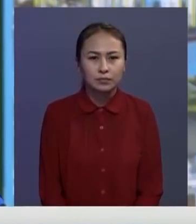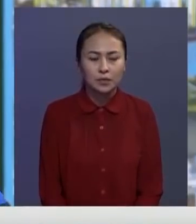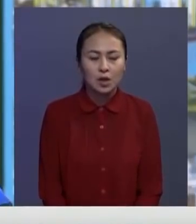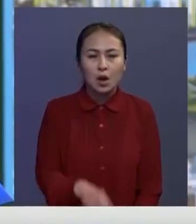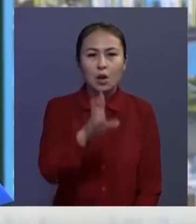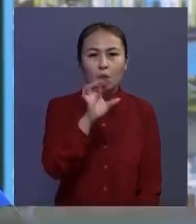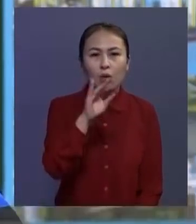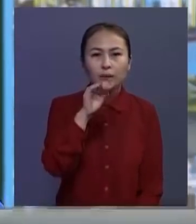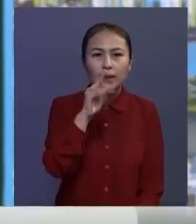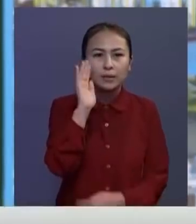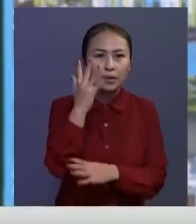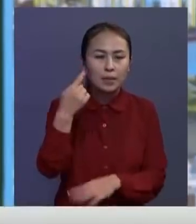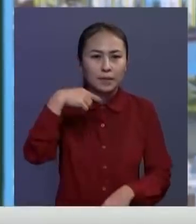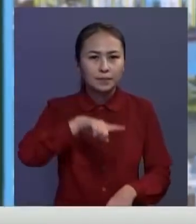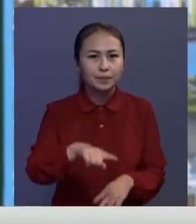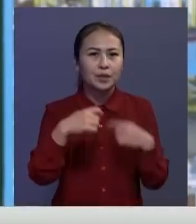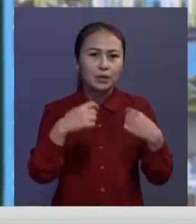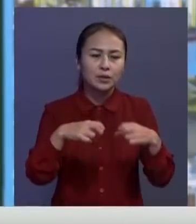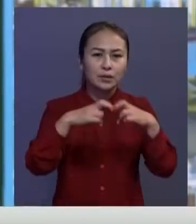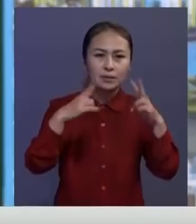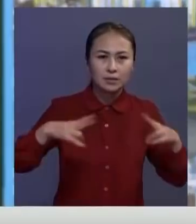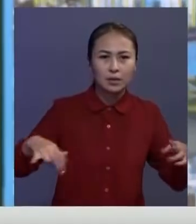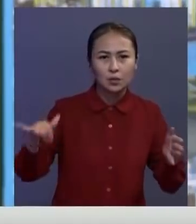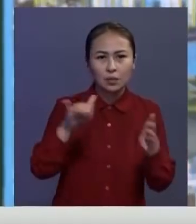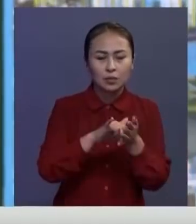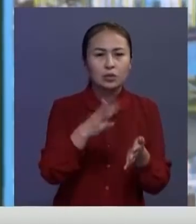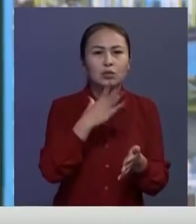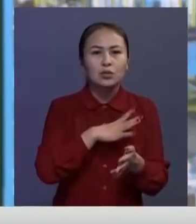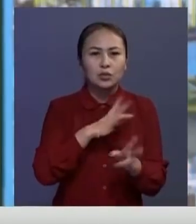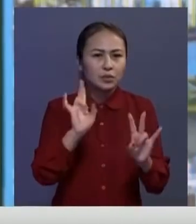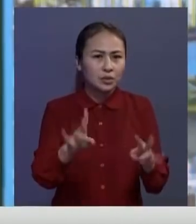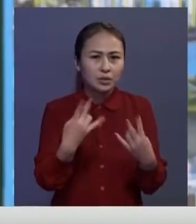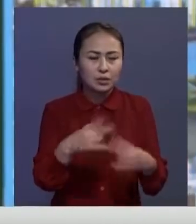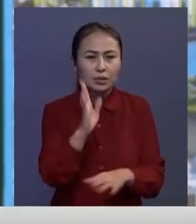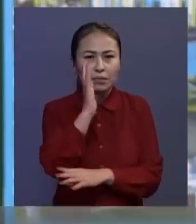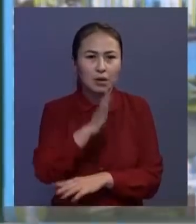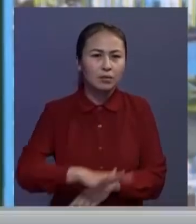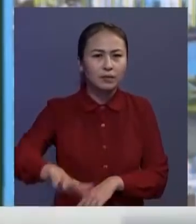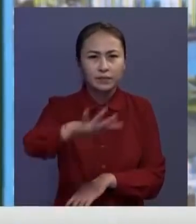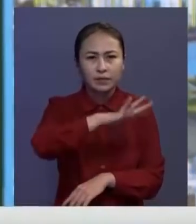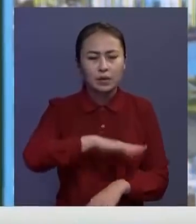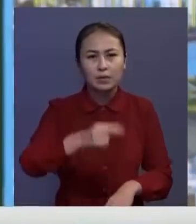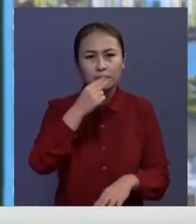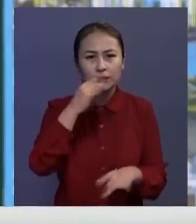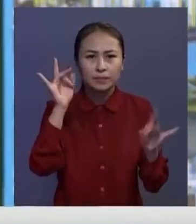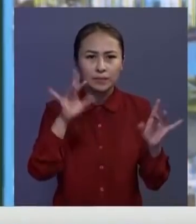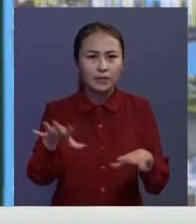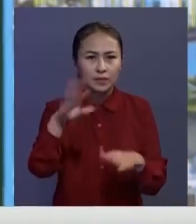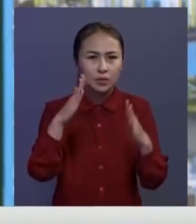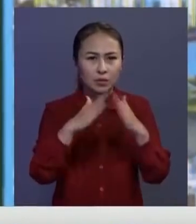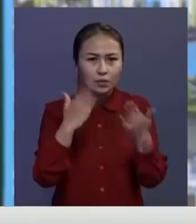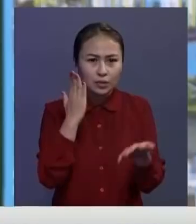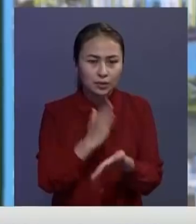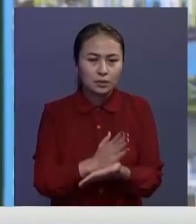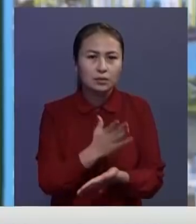Ботаникалық бақтың ішіне коммерциялық нысандар ғорналастырудың қажетті жоқ. Парқтың айналасында элиталы тұрғын үйлер жетерлік.